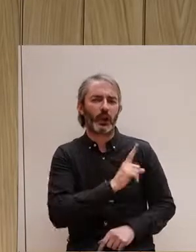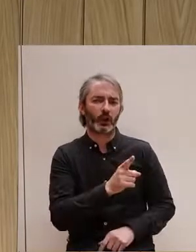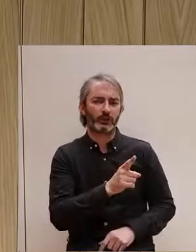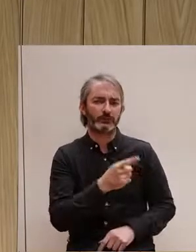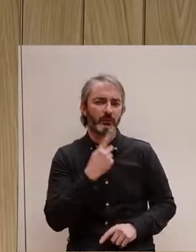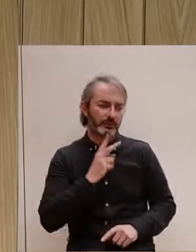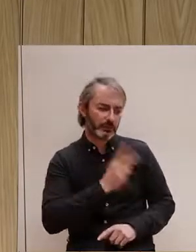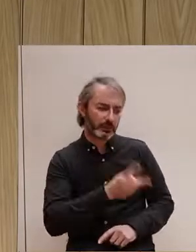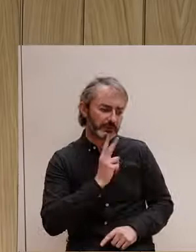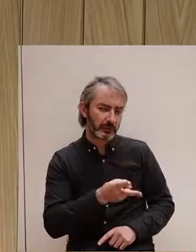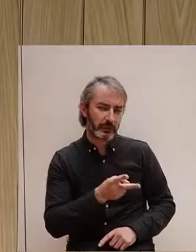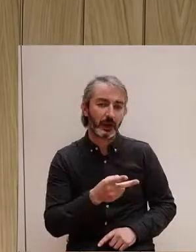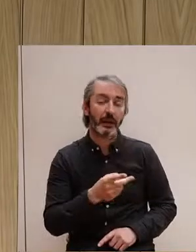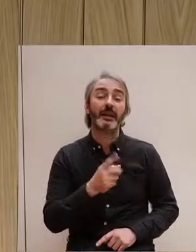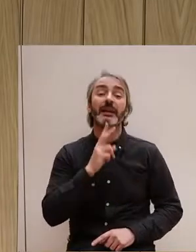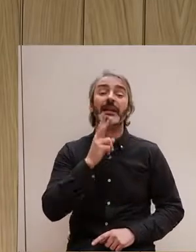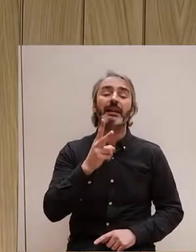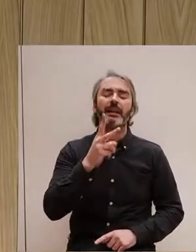i... m'he perdut ara?